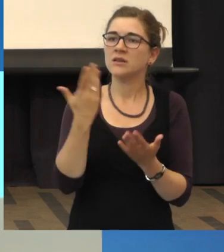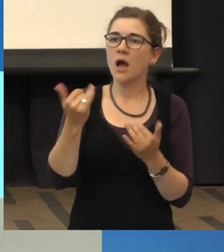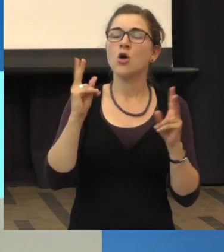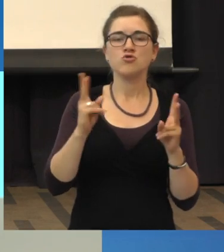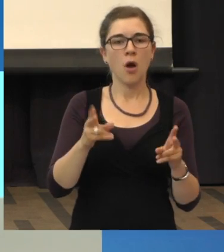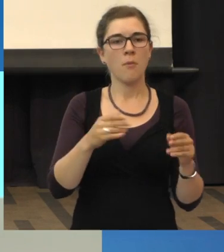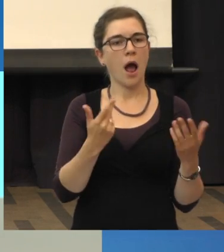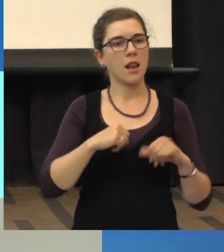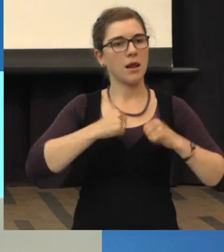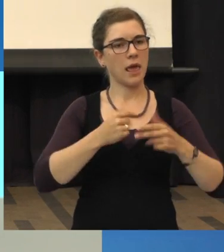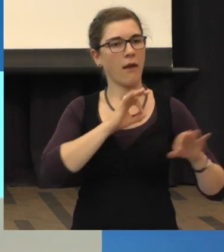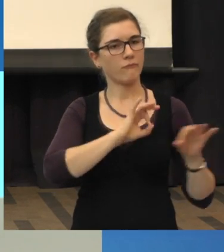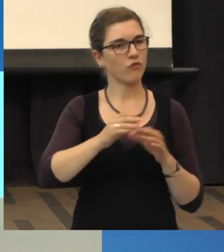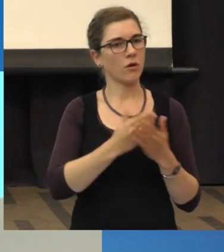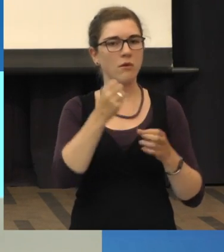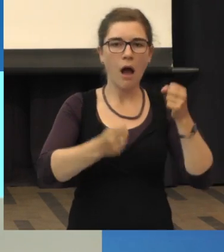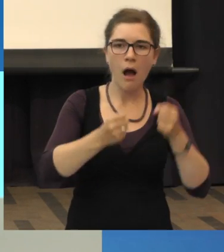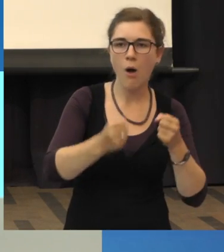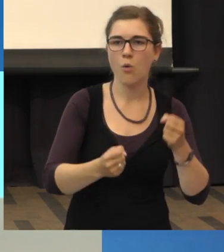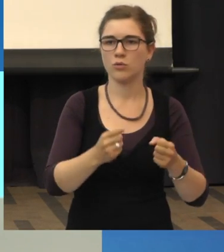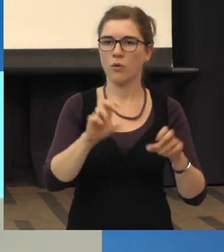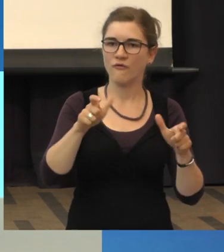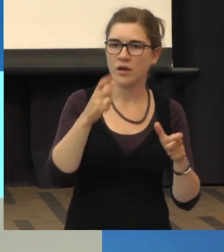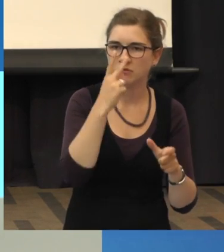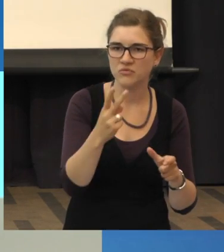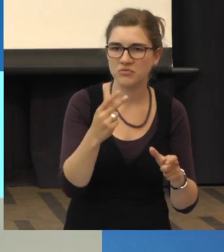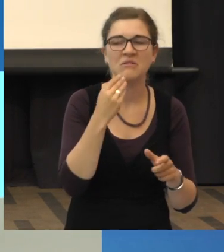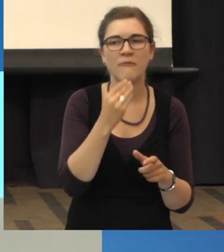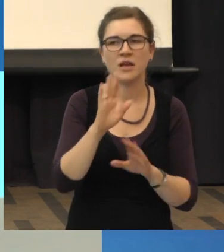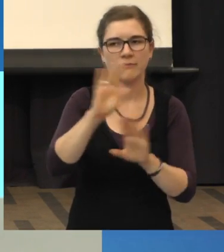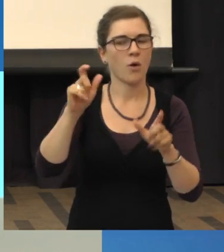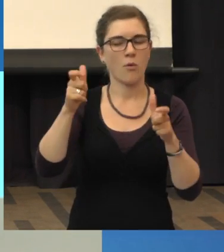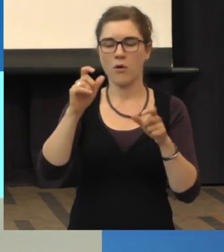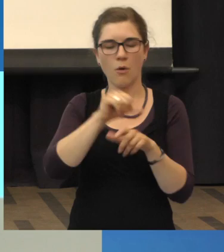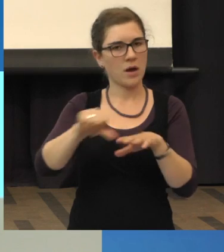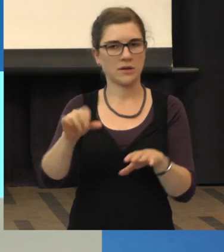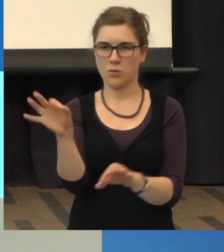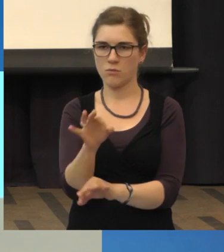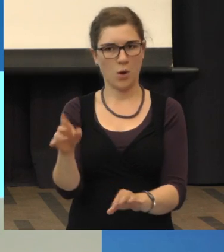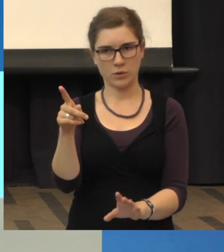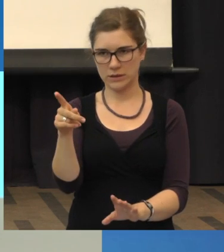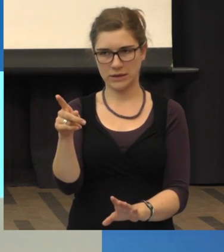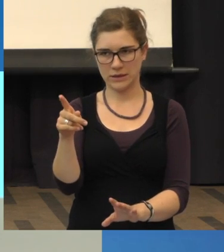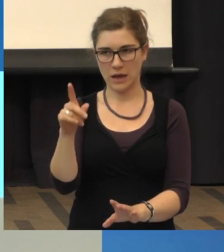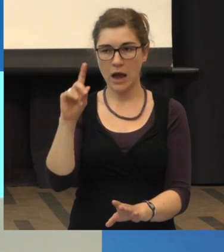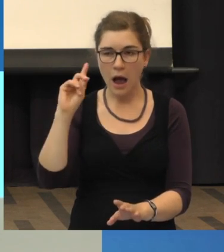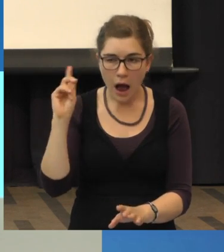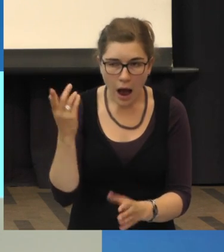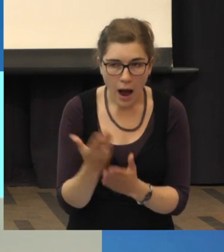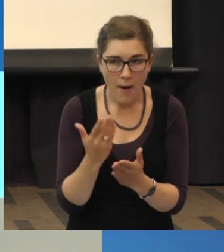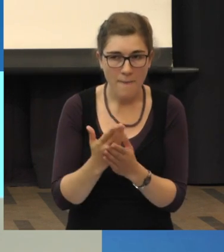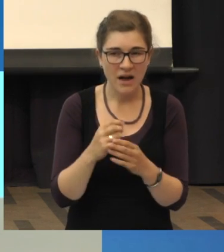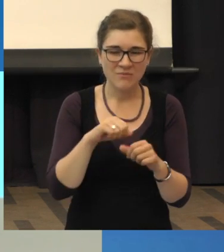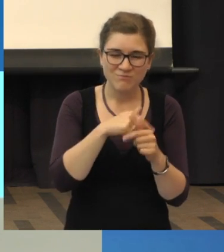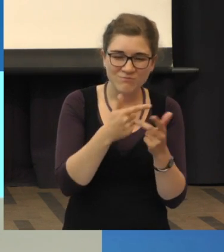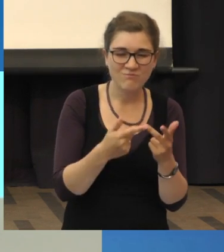Können nur lesen, können Auto fahren, können Fernsehen gucken, würde ich mich nicht operieren lassen. Unabhängig davon. Wenn aber eins